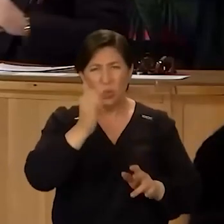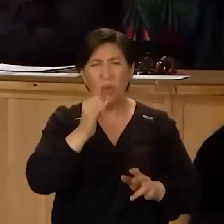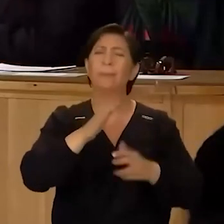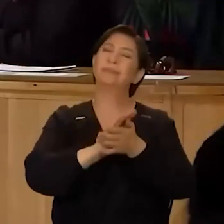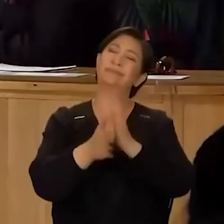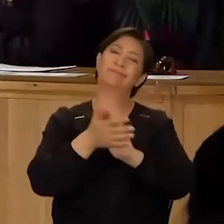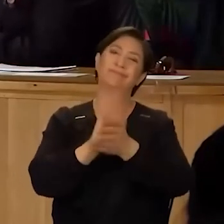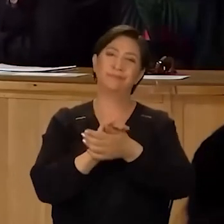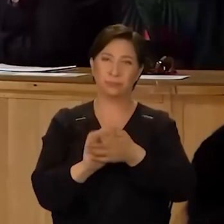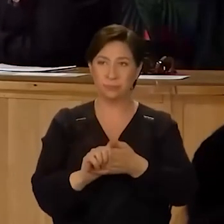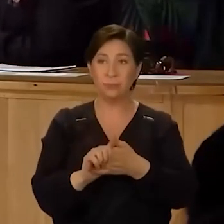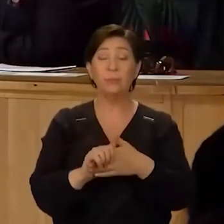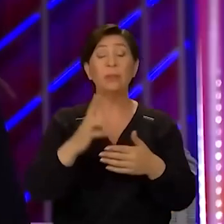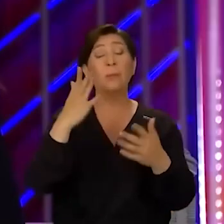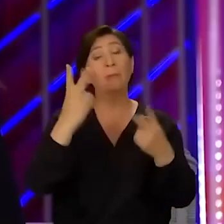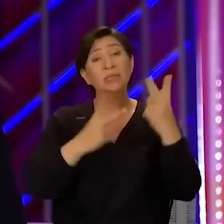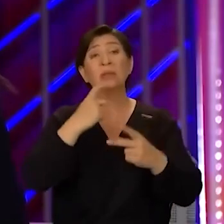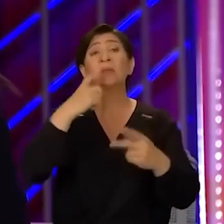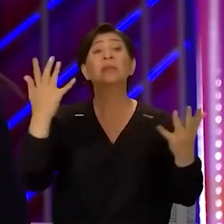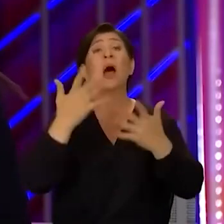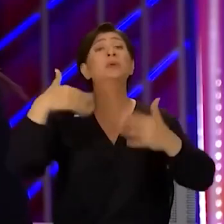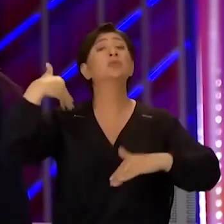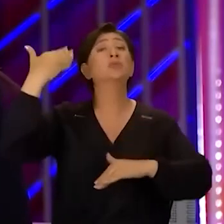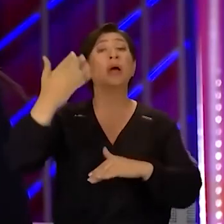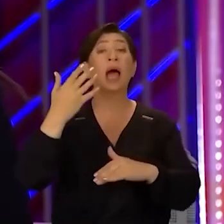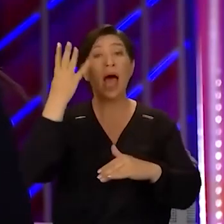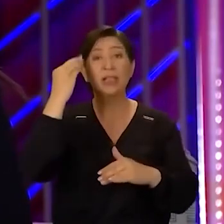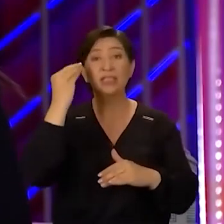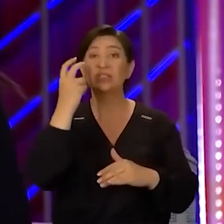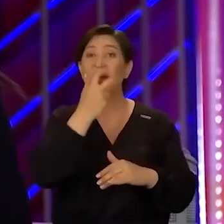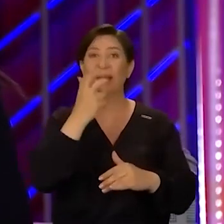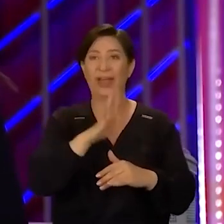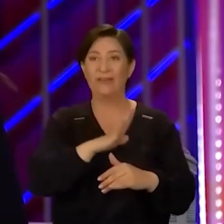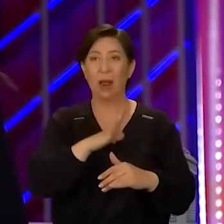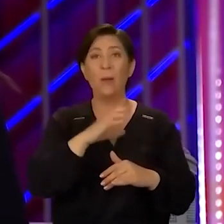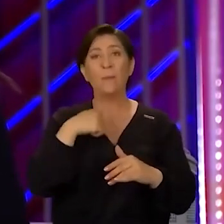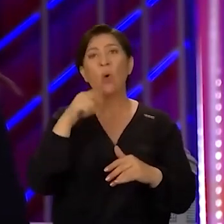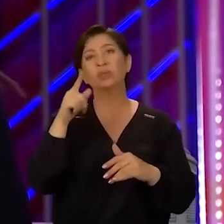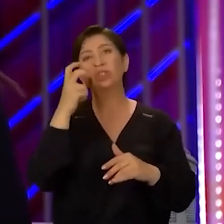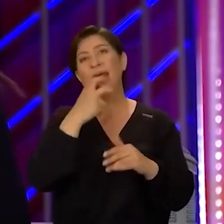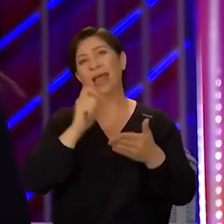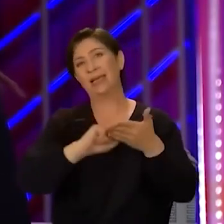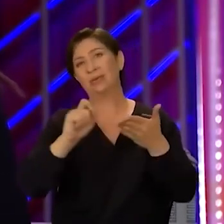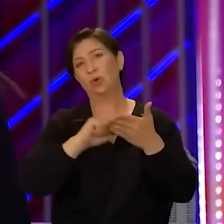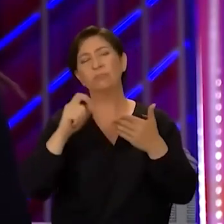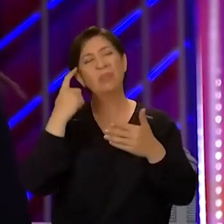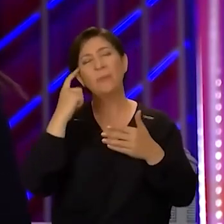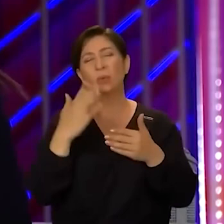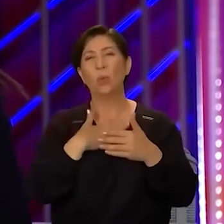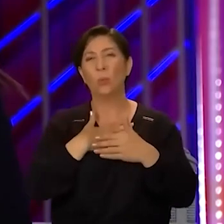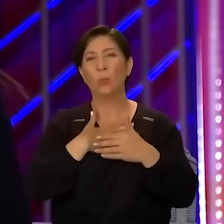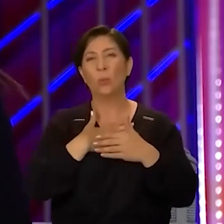tamam bitti. Bir de bazen yıllar sonra anlaşılan şarkılar var. Ben genelde o tarz şarkılar yazıyorum zannediyorum.